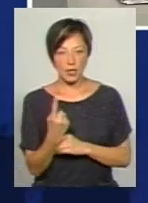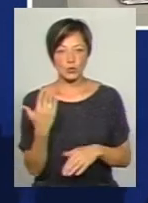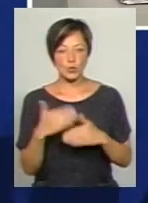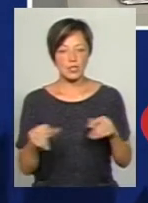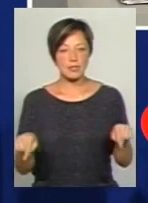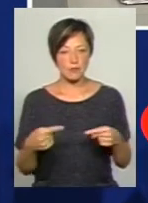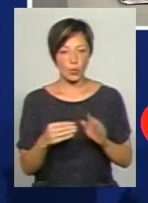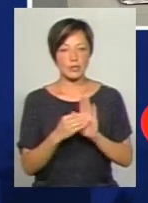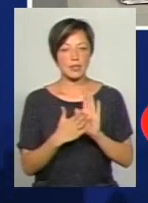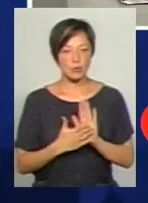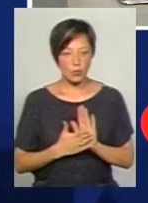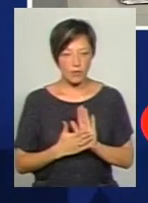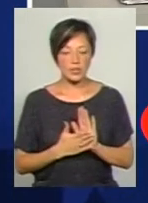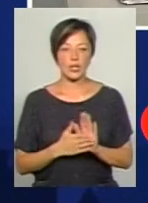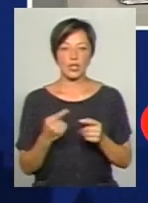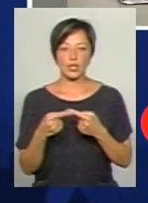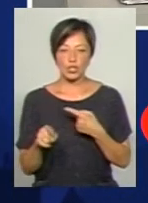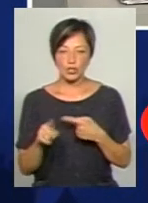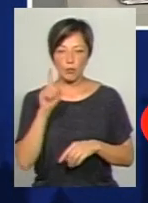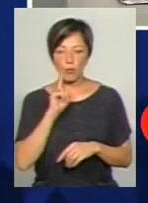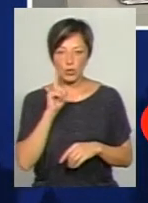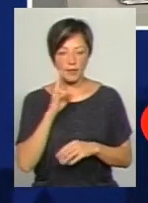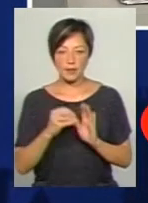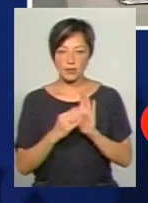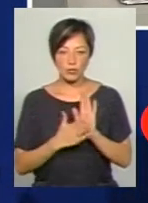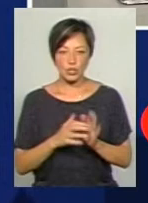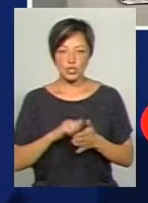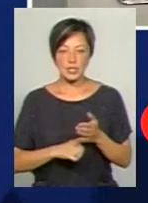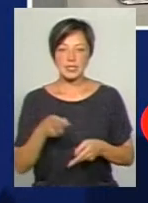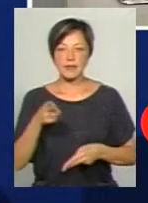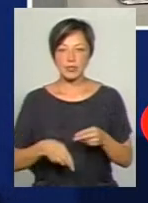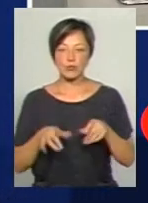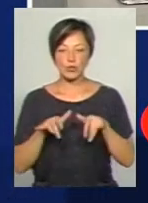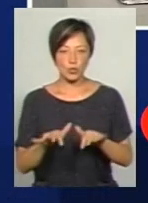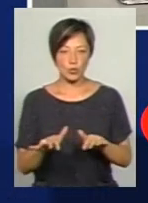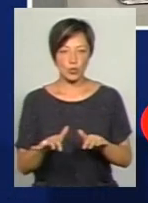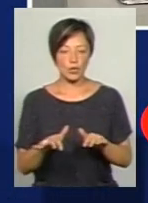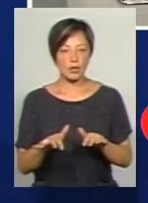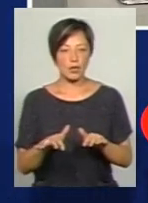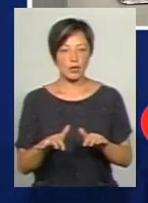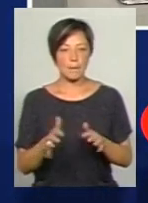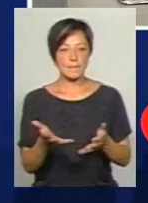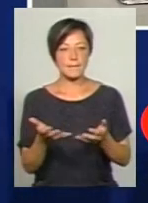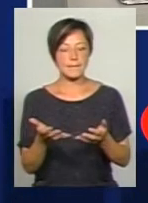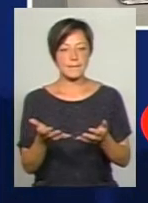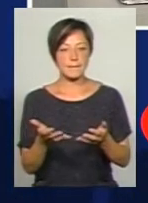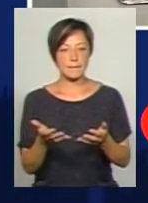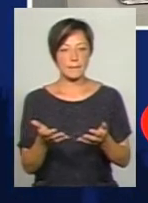створено, зареєстровано, інші поки що не зареєстровані через те, що завершуються процедури прийняття